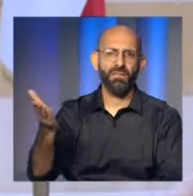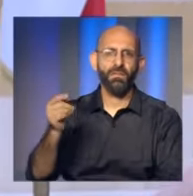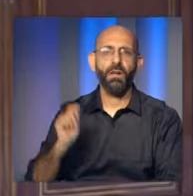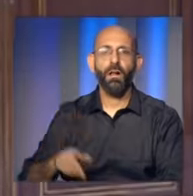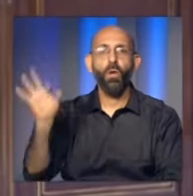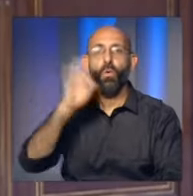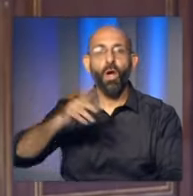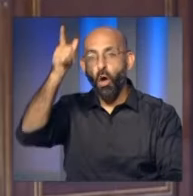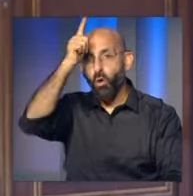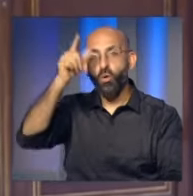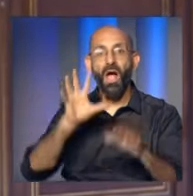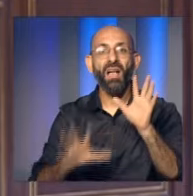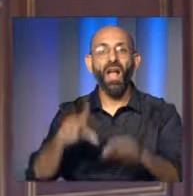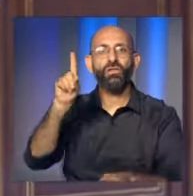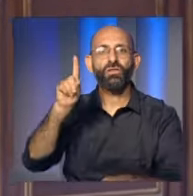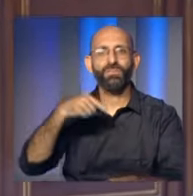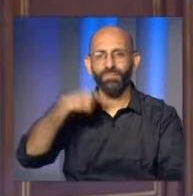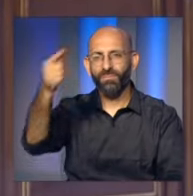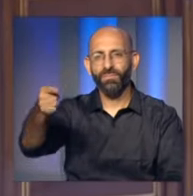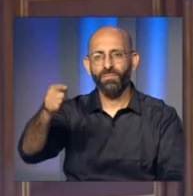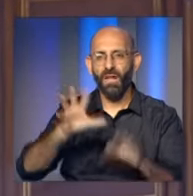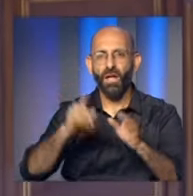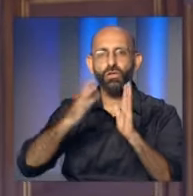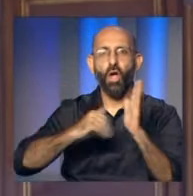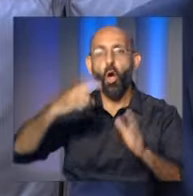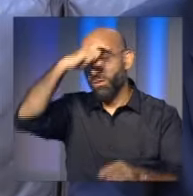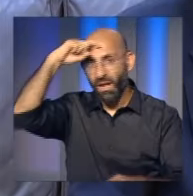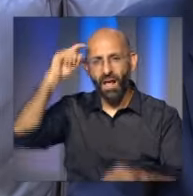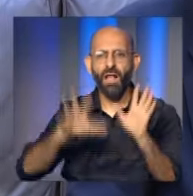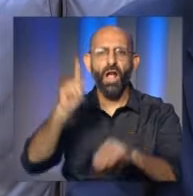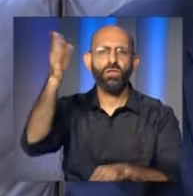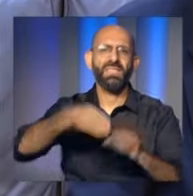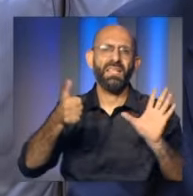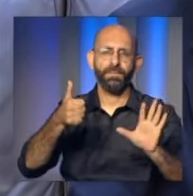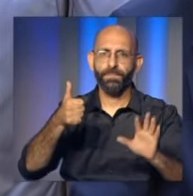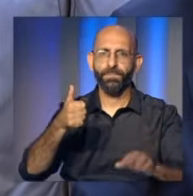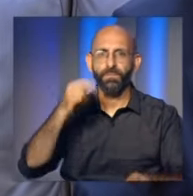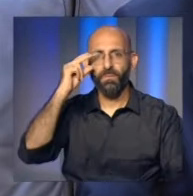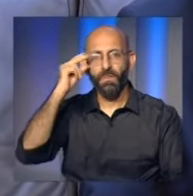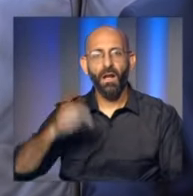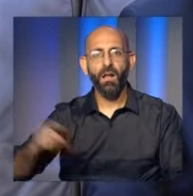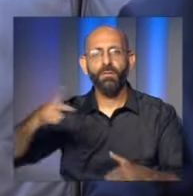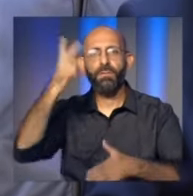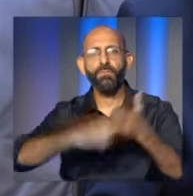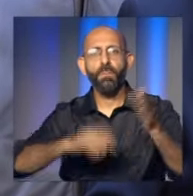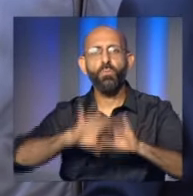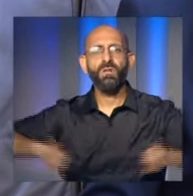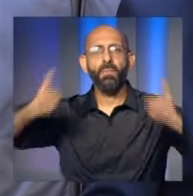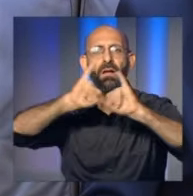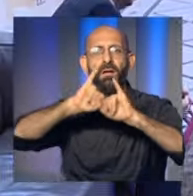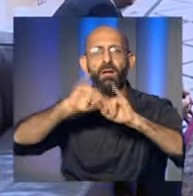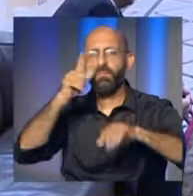الإنسانية الطارئة في غزة والذي سيصطدفه الأردن في الحادي عشر من شهر حزيران الحالي